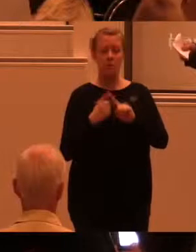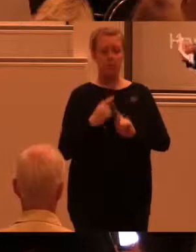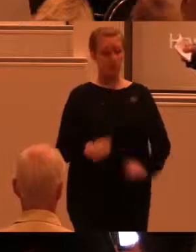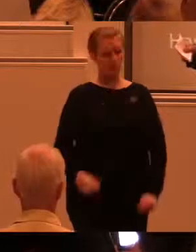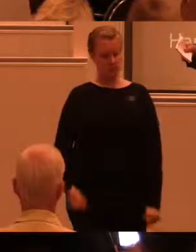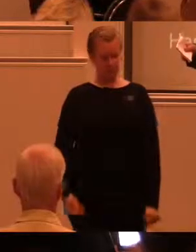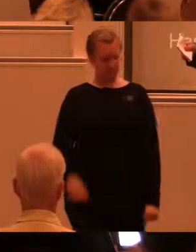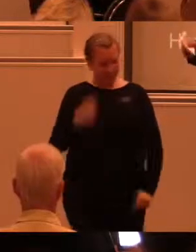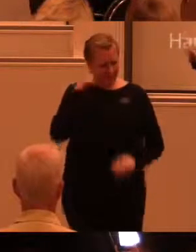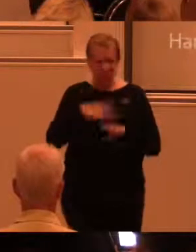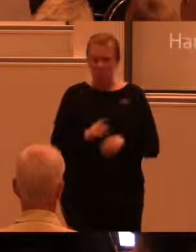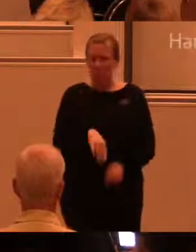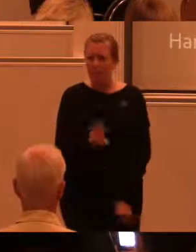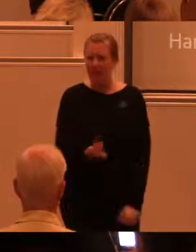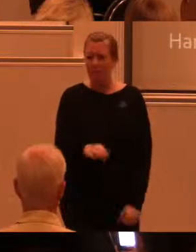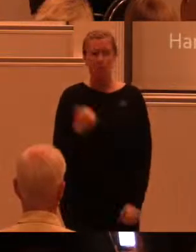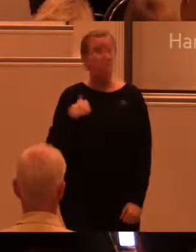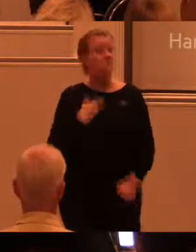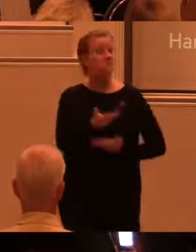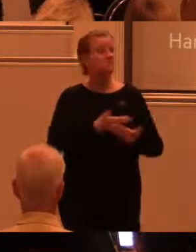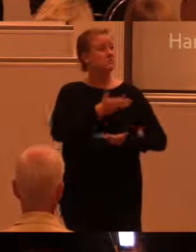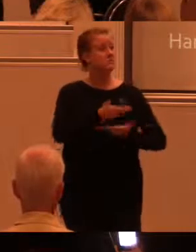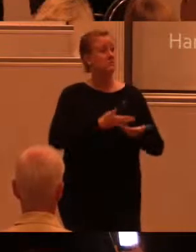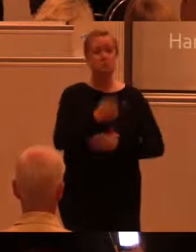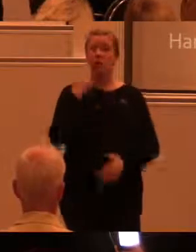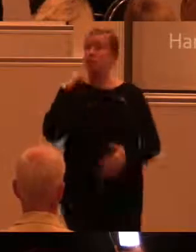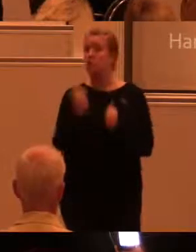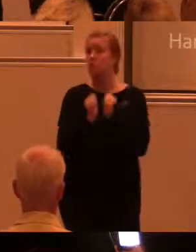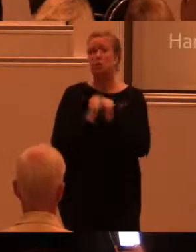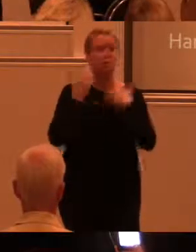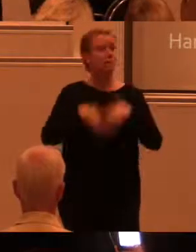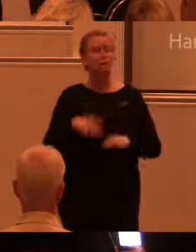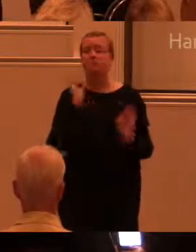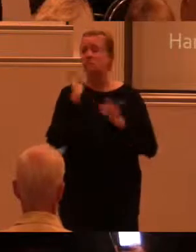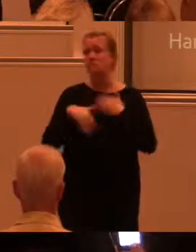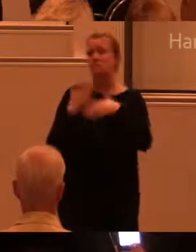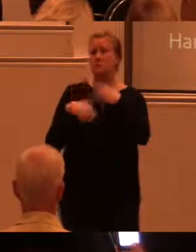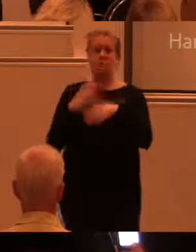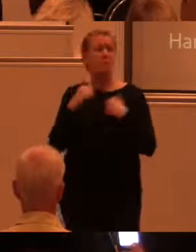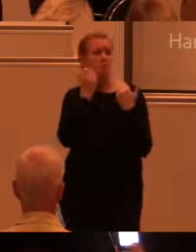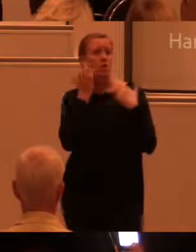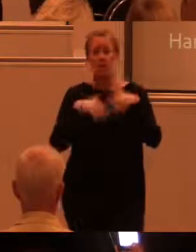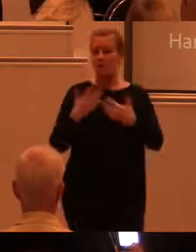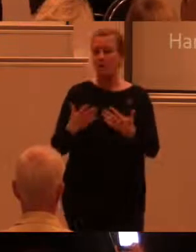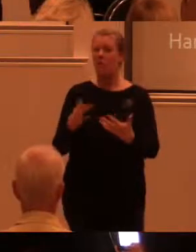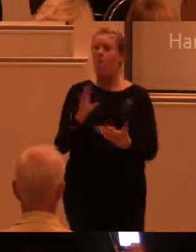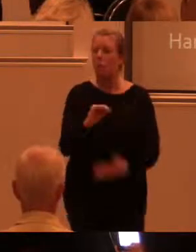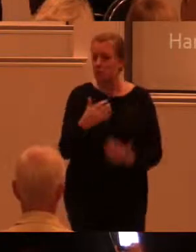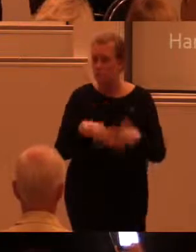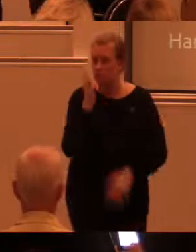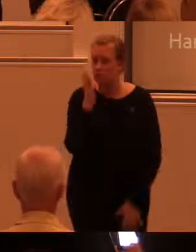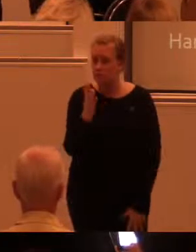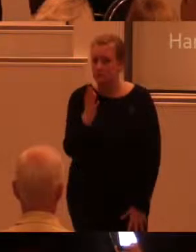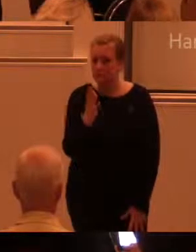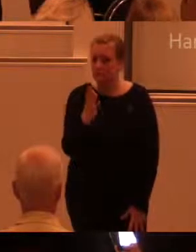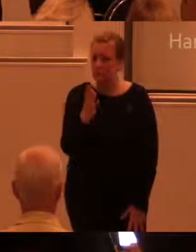man tänker inte på det längre. Man bara jobbar med den här hörselutrustningen så blir det ett naturligt inslag. Och så börjar man tänka tillsammans. Det är